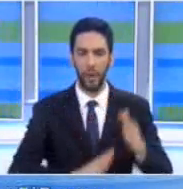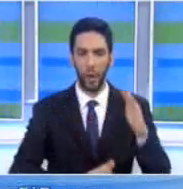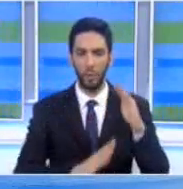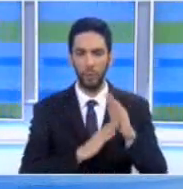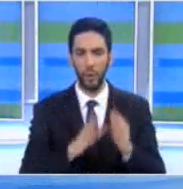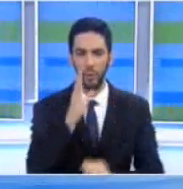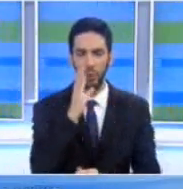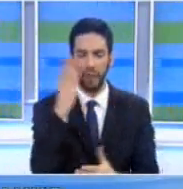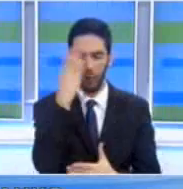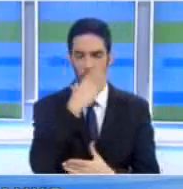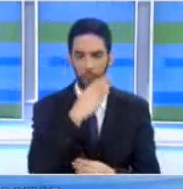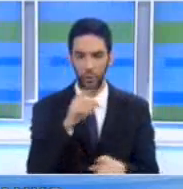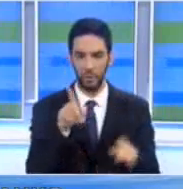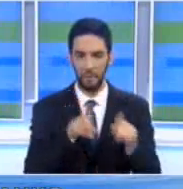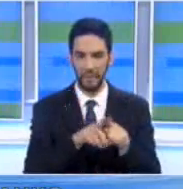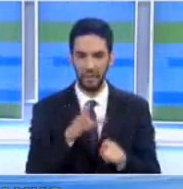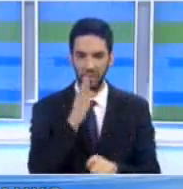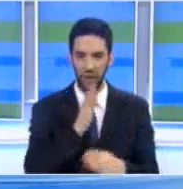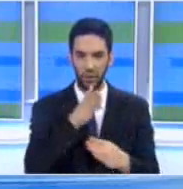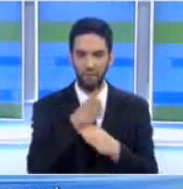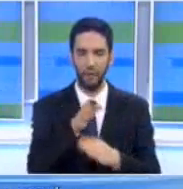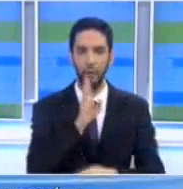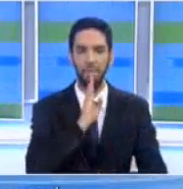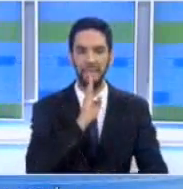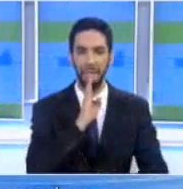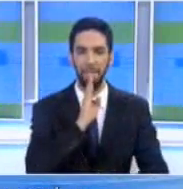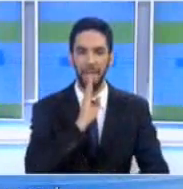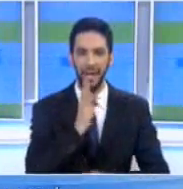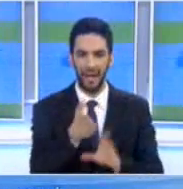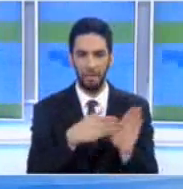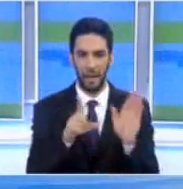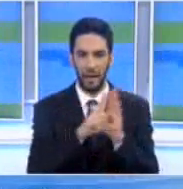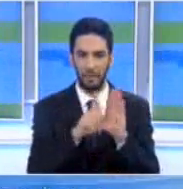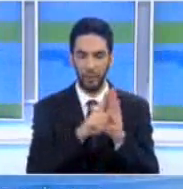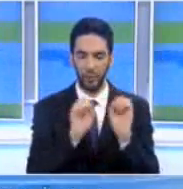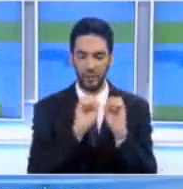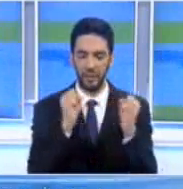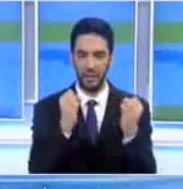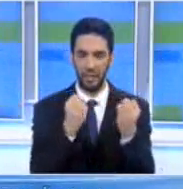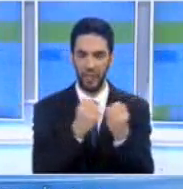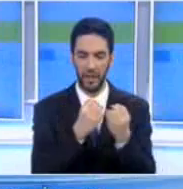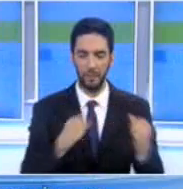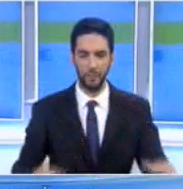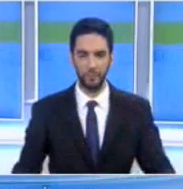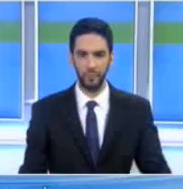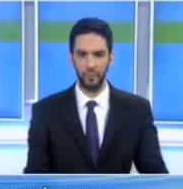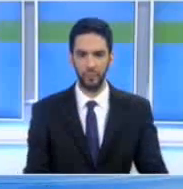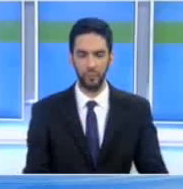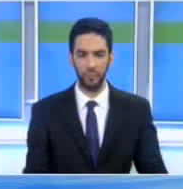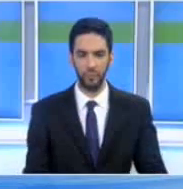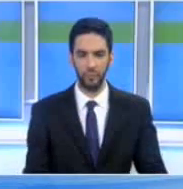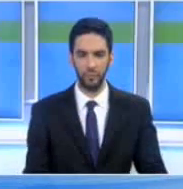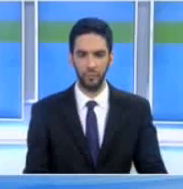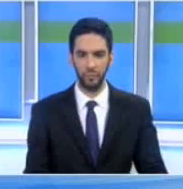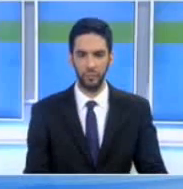σενάρια συνωμοσίας Ο πρόεδρος του Δίκο και στελέχοι του κόμματος παρακάθησαν το μεσημέρι σε σύσκεψη με όλους τους εμπλεκόμενους στα γραφεία της Αρχής